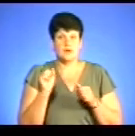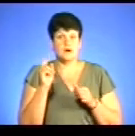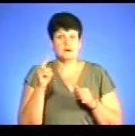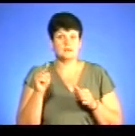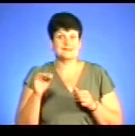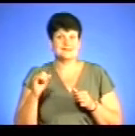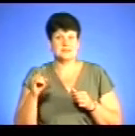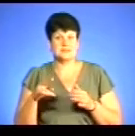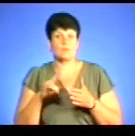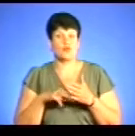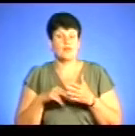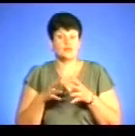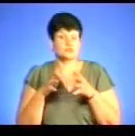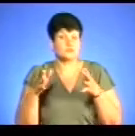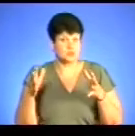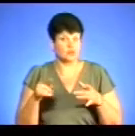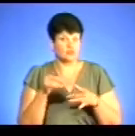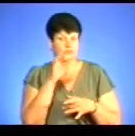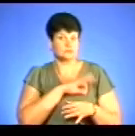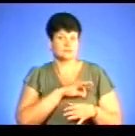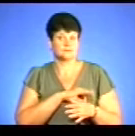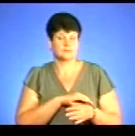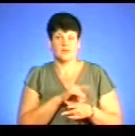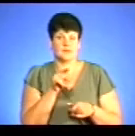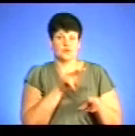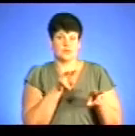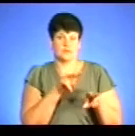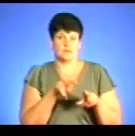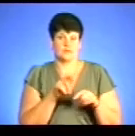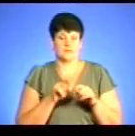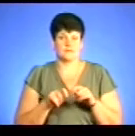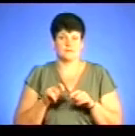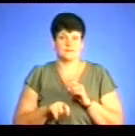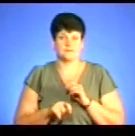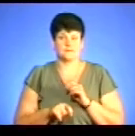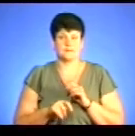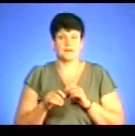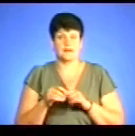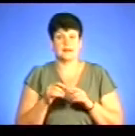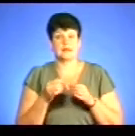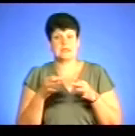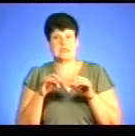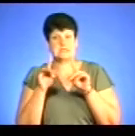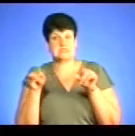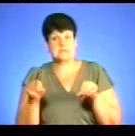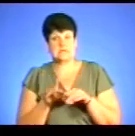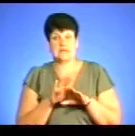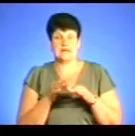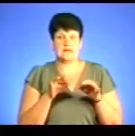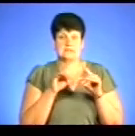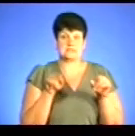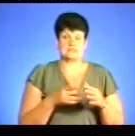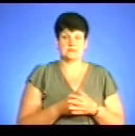не того, що ретельніше відстежують, які ліцензійні чи не ліцензійні. Що можна, я доповню.